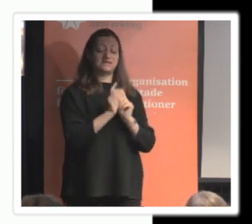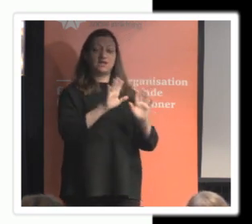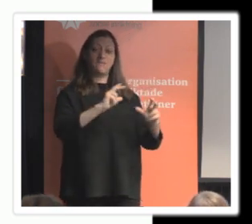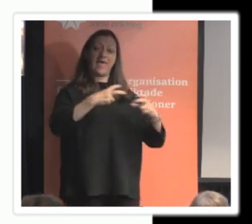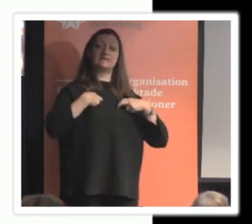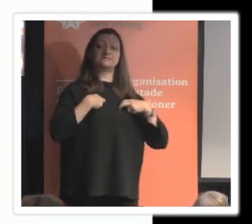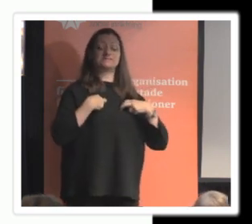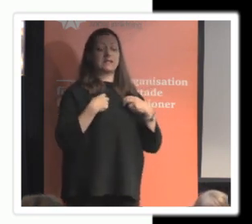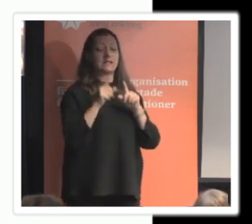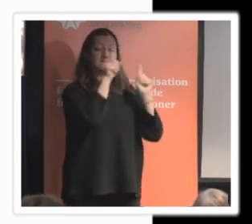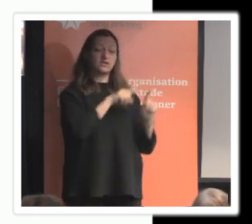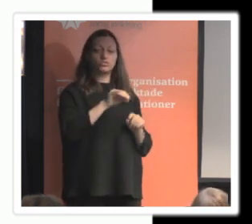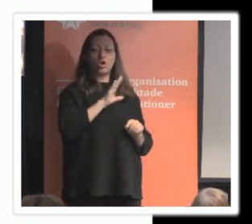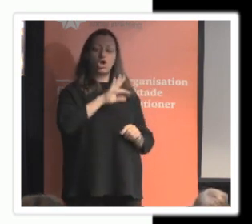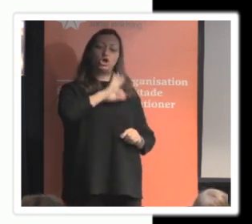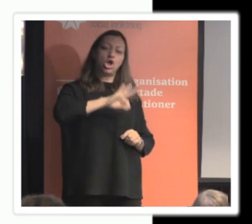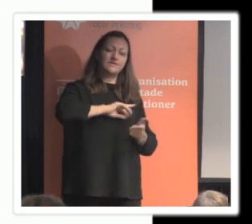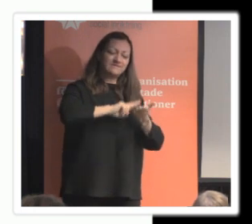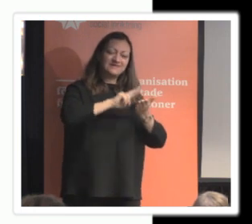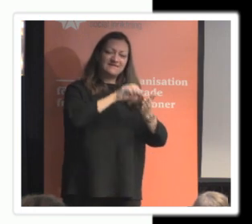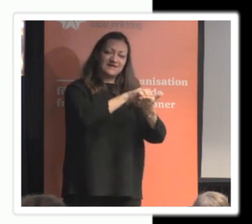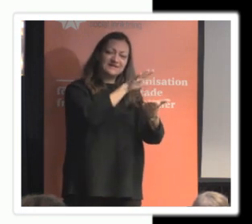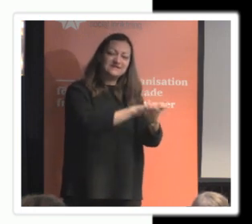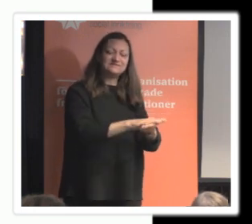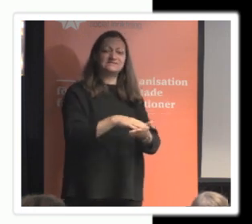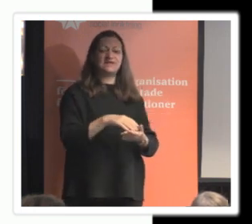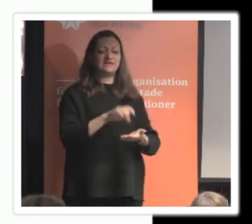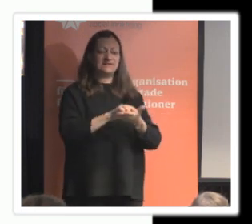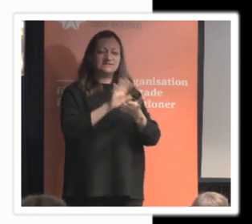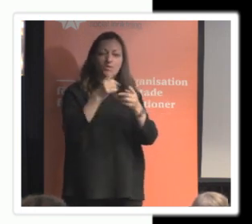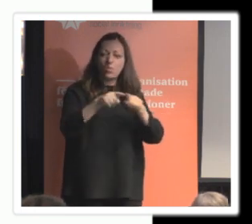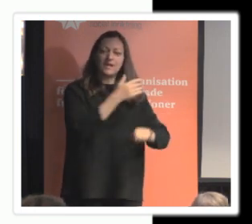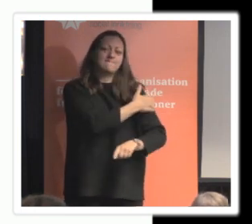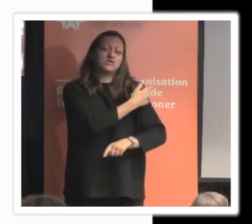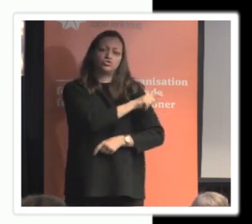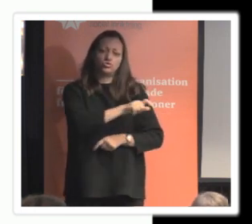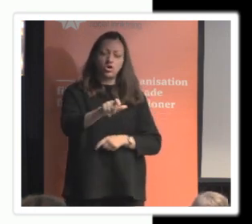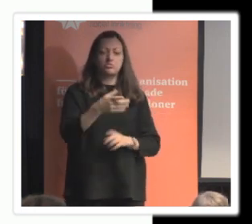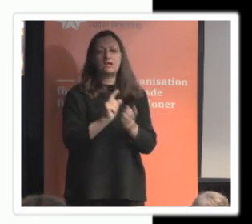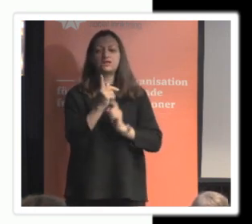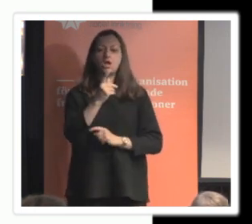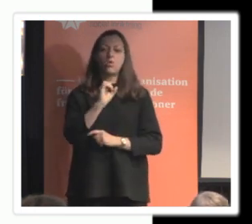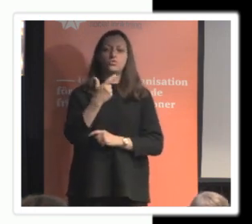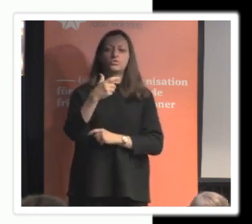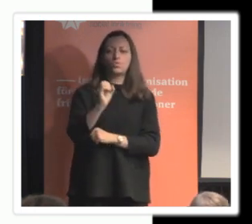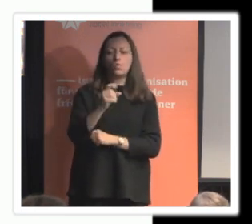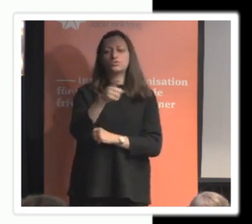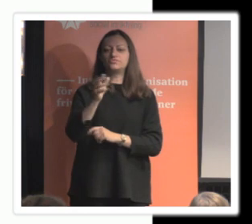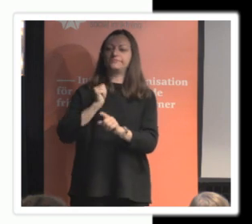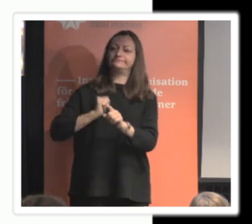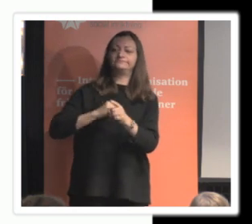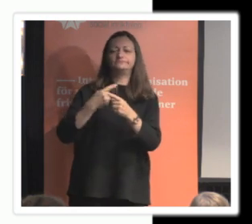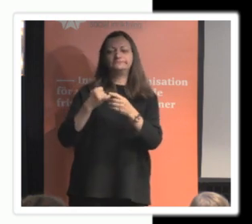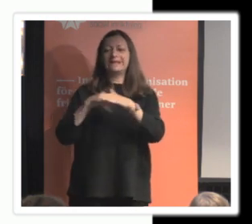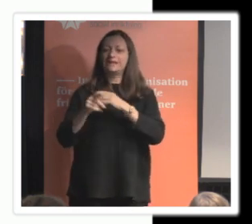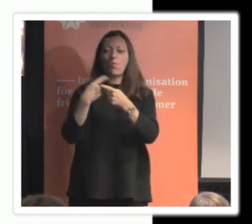människor och då har man lönadministrativa register och register över personal det kan vara konton för de som har tillgång till olika IT-system